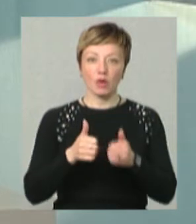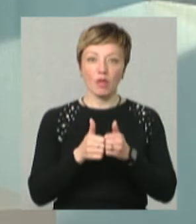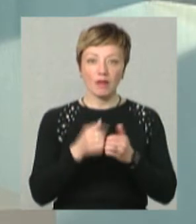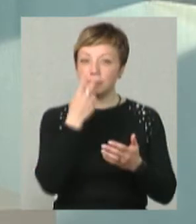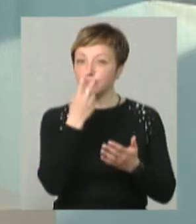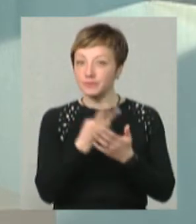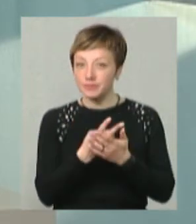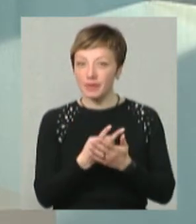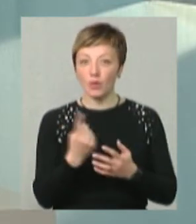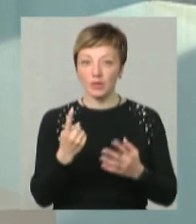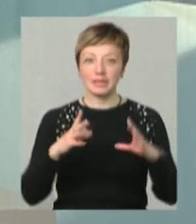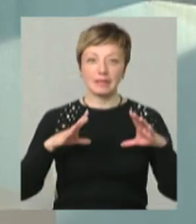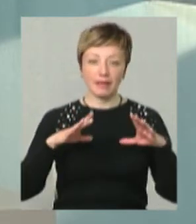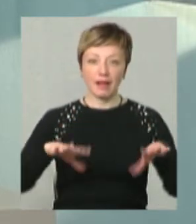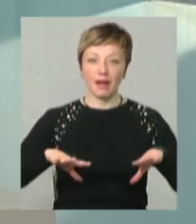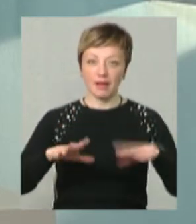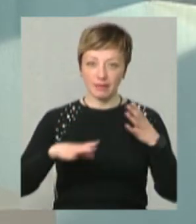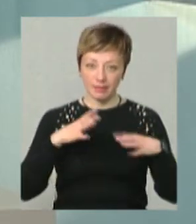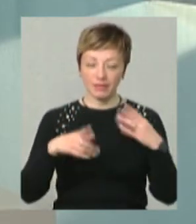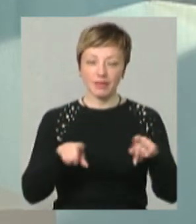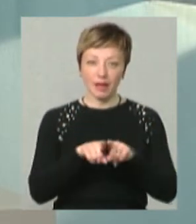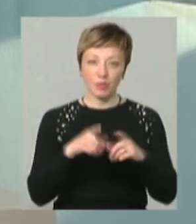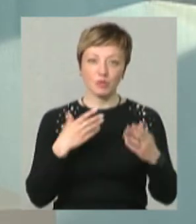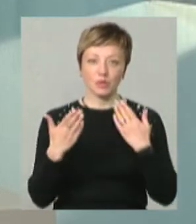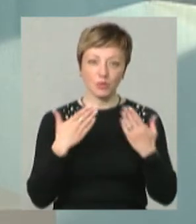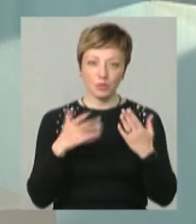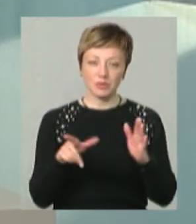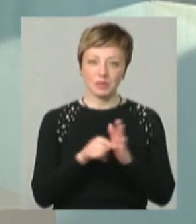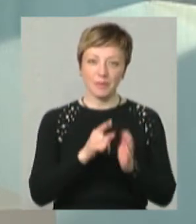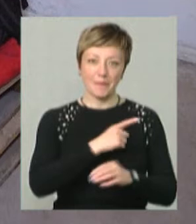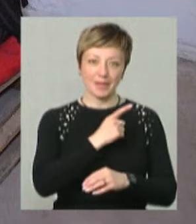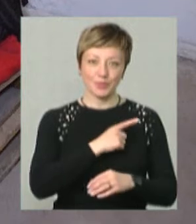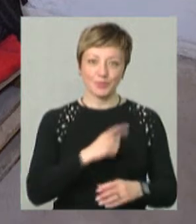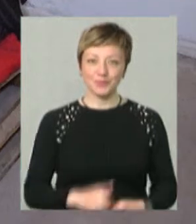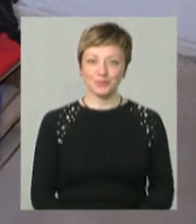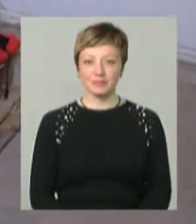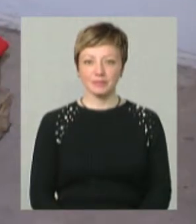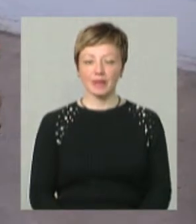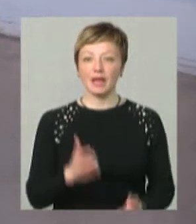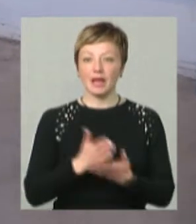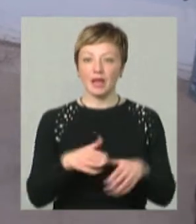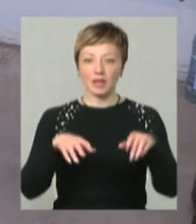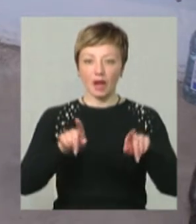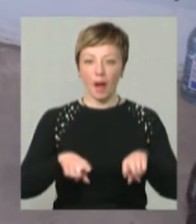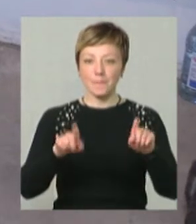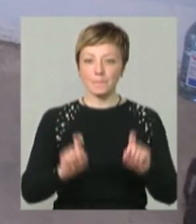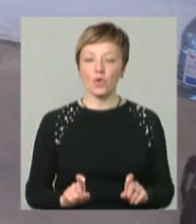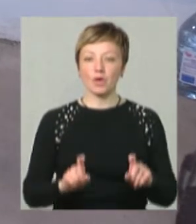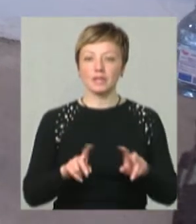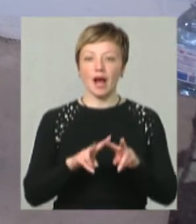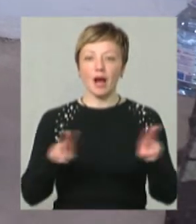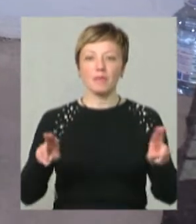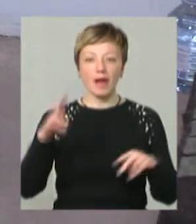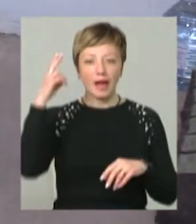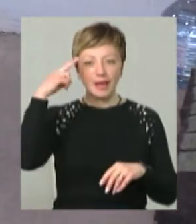зазирнемо на один із тренінгів. Відтак поспілкуємось із майстром. Є поза кучера. Бачили, як дядько на